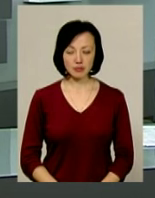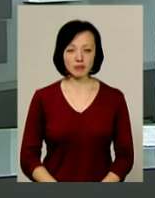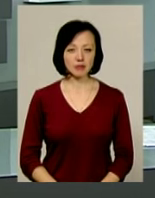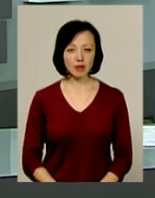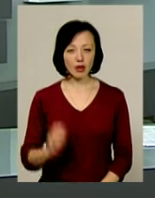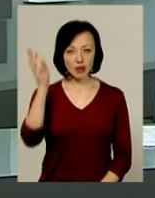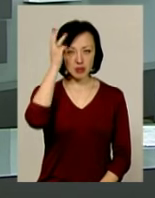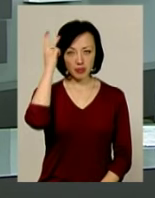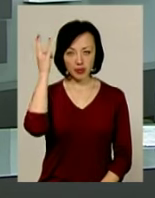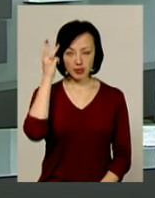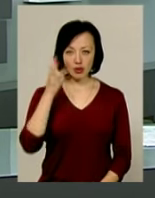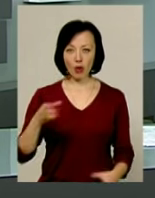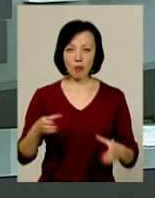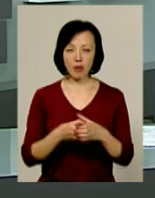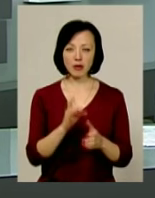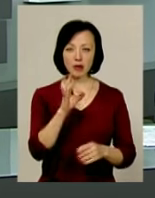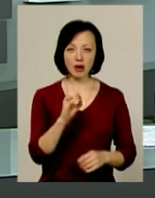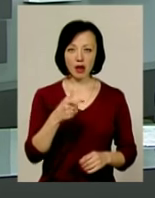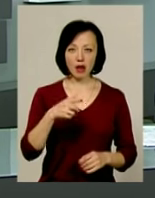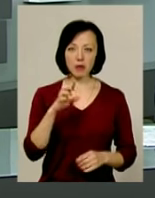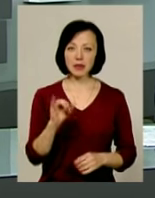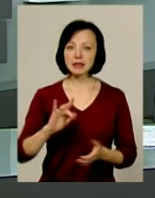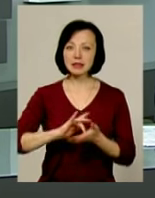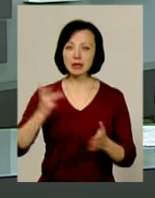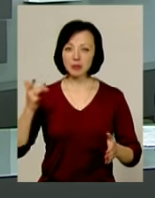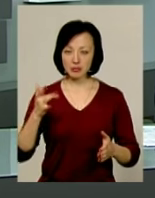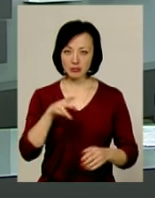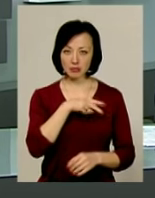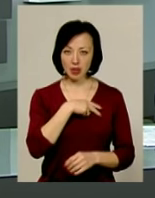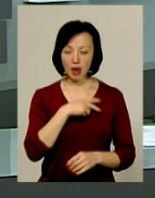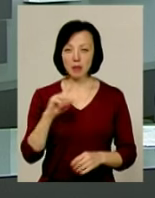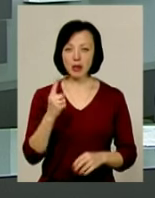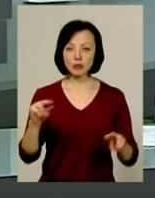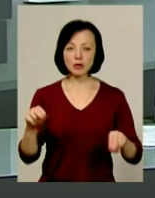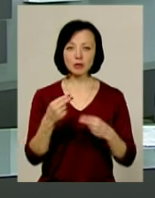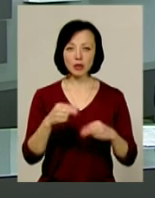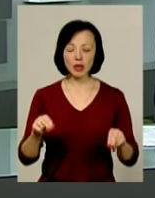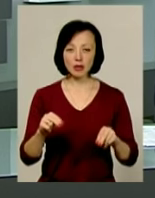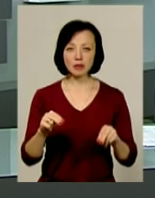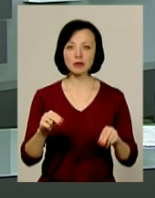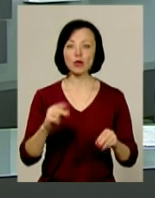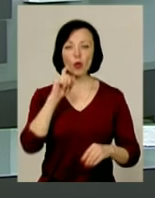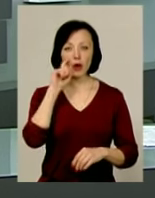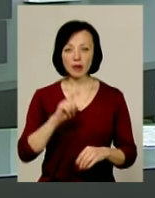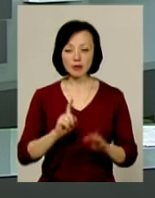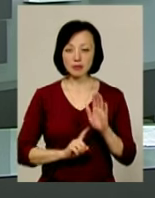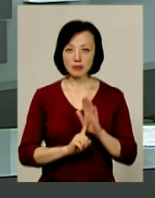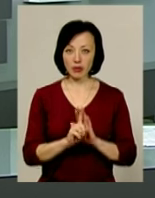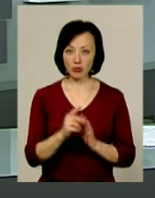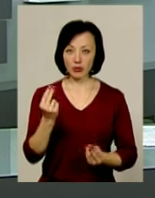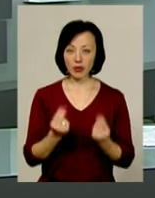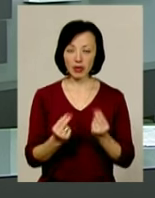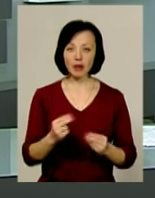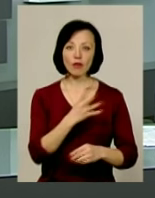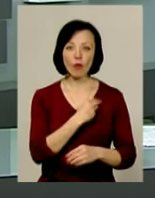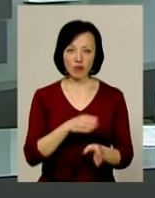Хмельницький «Еволюшн Севенс» здобув срібло на першому етапі чемпіонату України із регбі-сім. Стартові ігри днями відбулися у Львові.